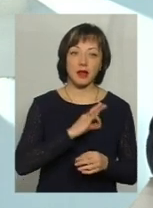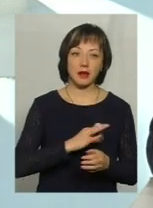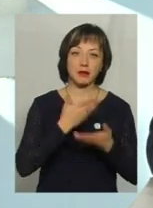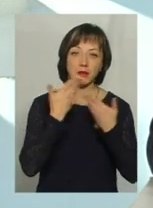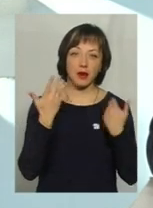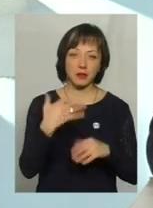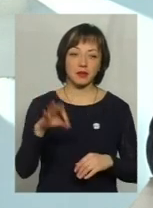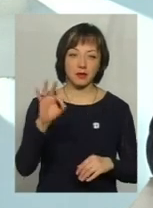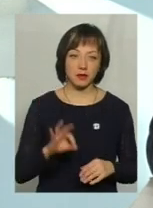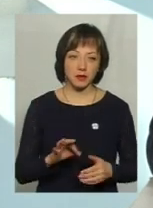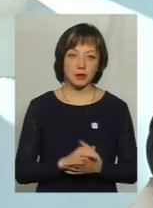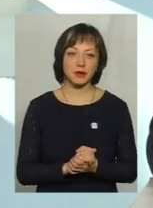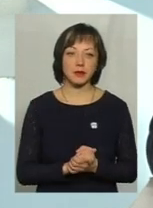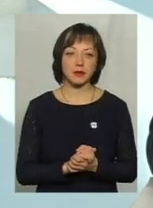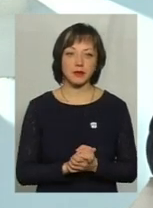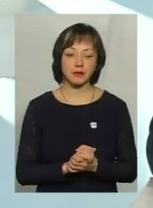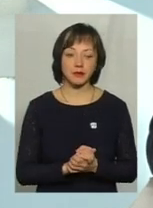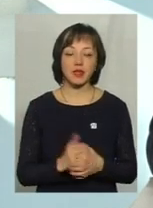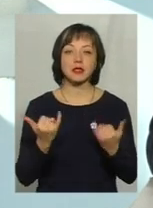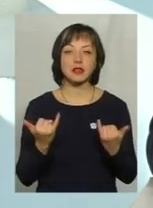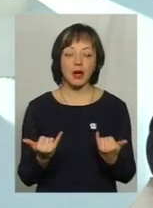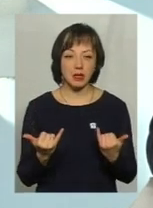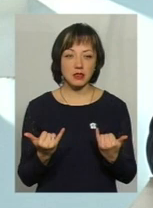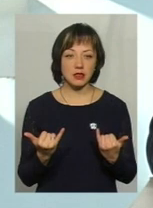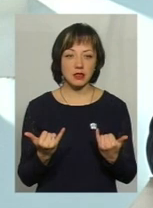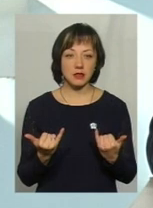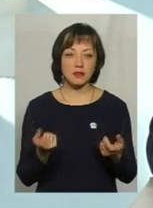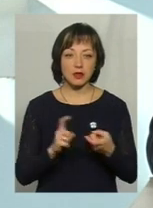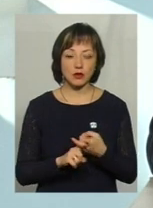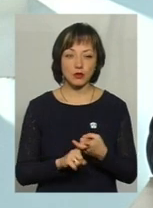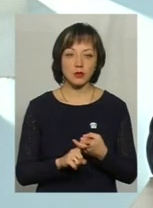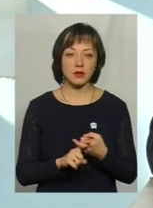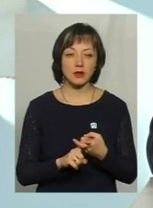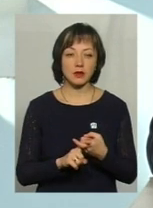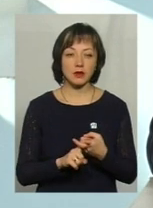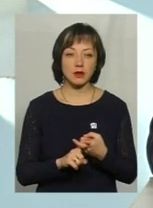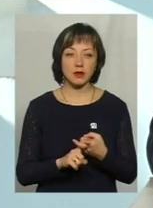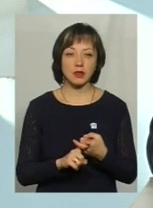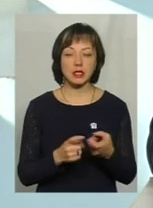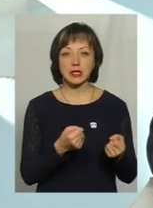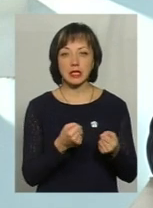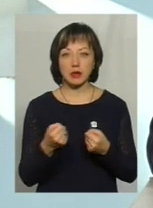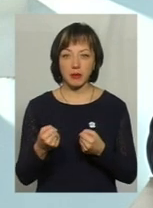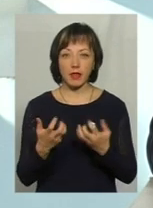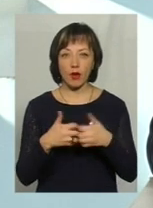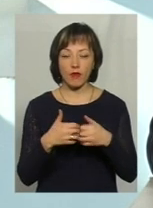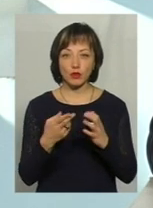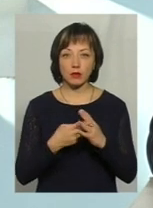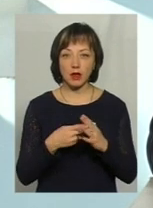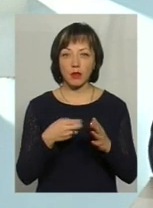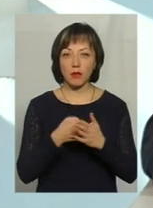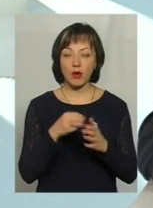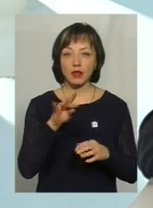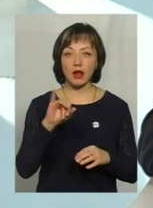50% відсотками, так? Зараз, як в зв'язку з отриманням нарахування субсидій, по травень